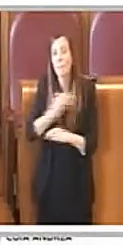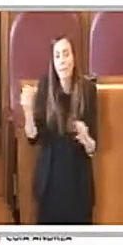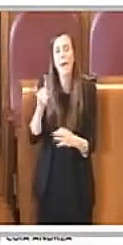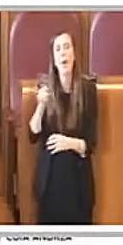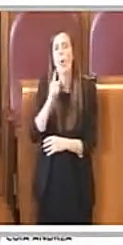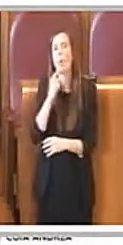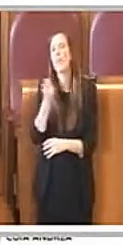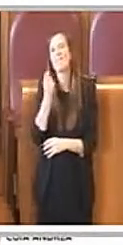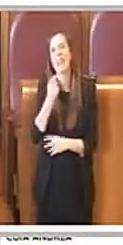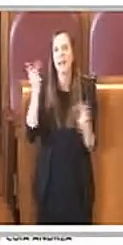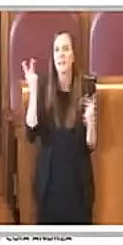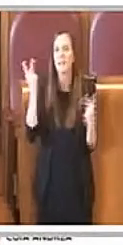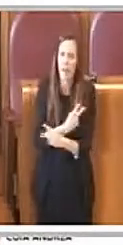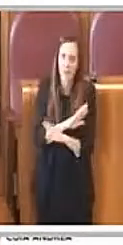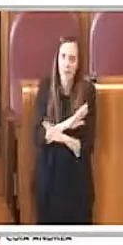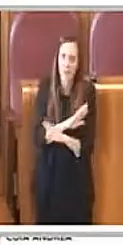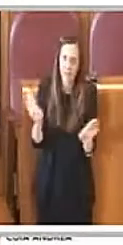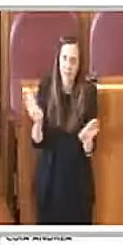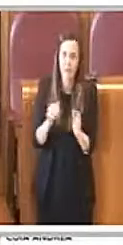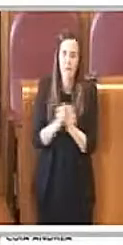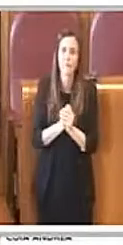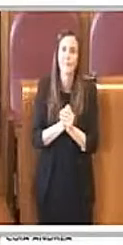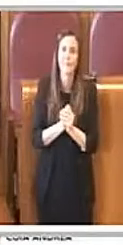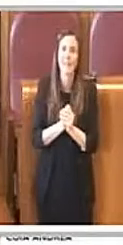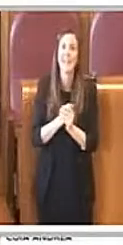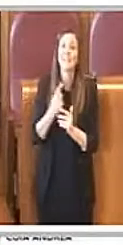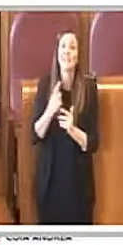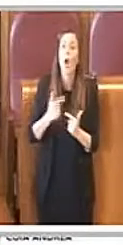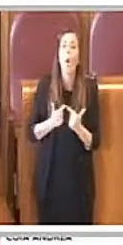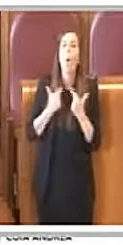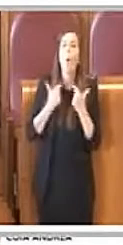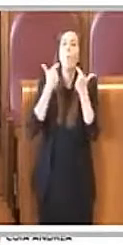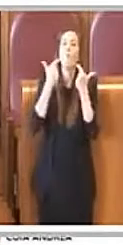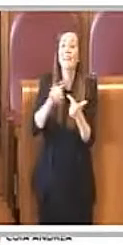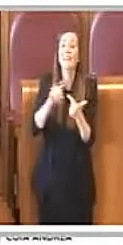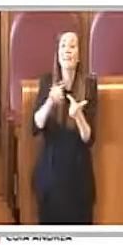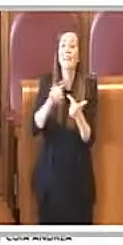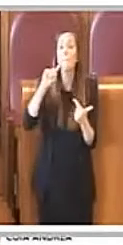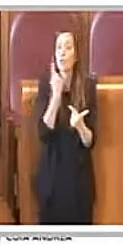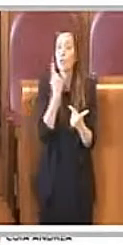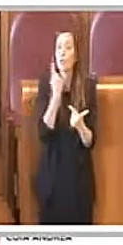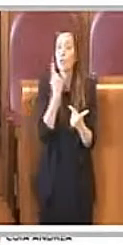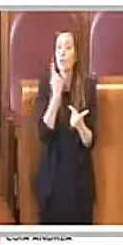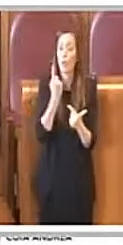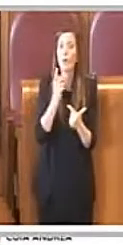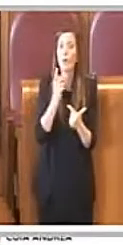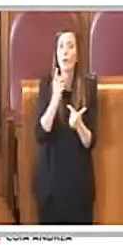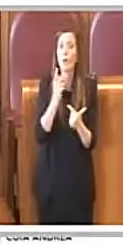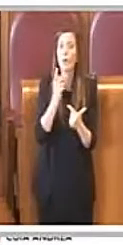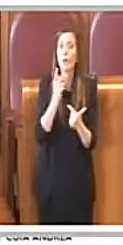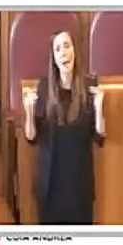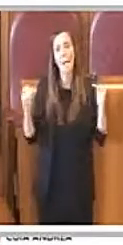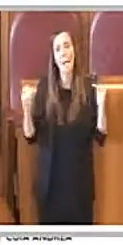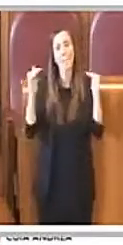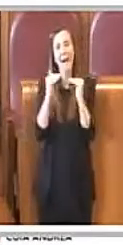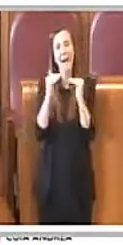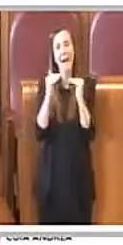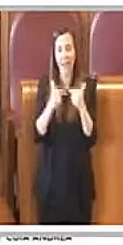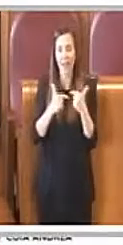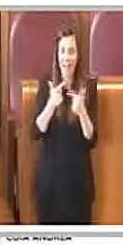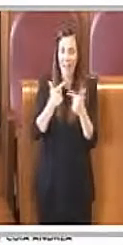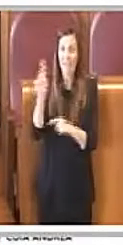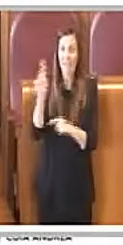Beh, innanzitutto i fatti. Si tratta di un'offerta migliore e non di una parità di offerta. Il